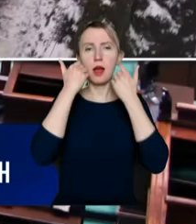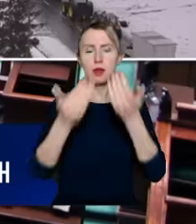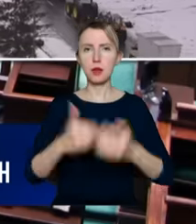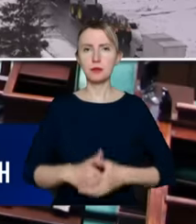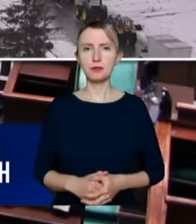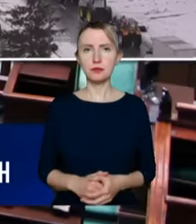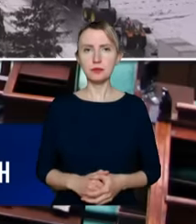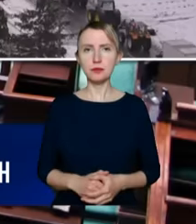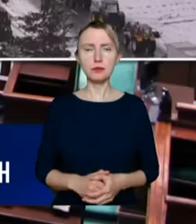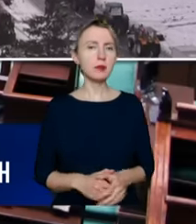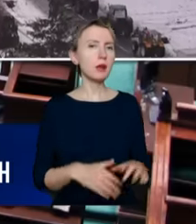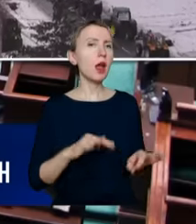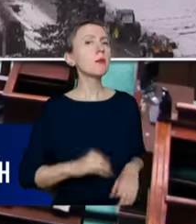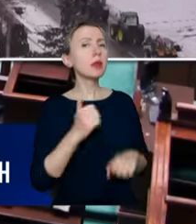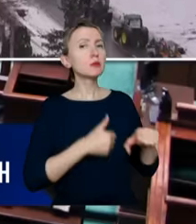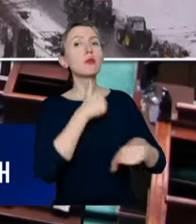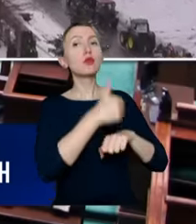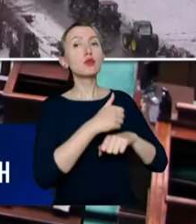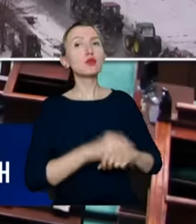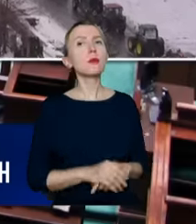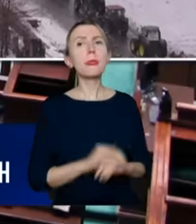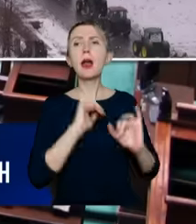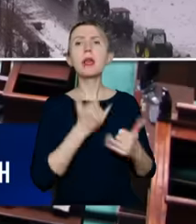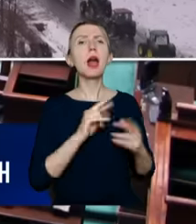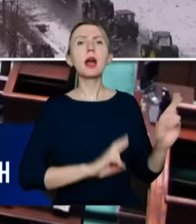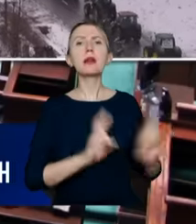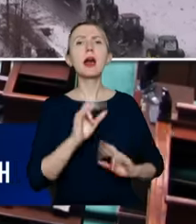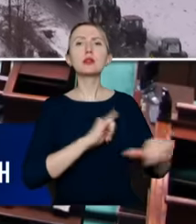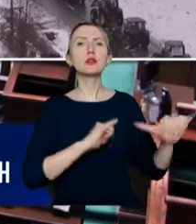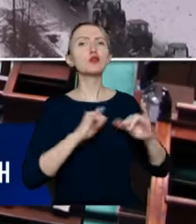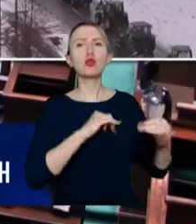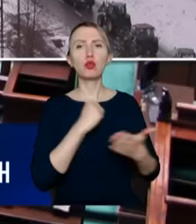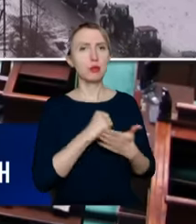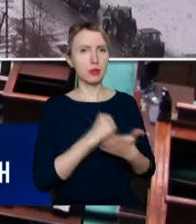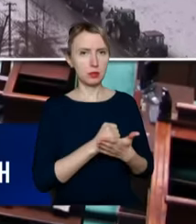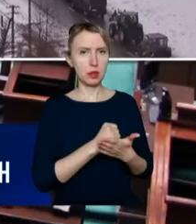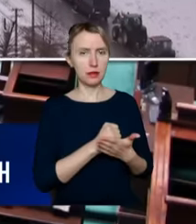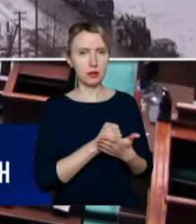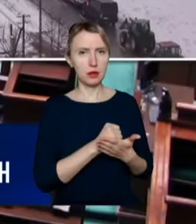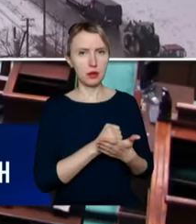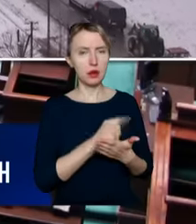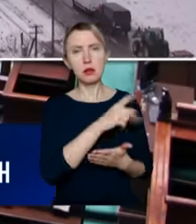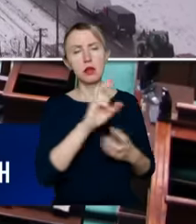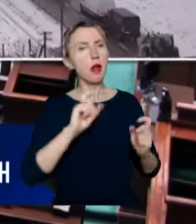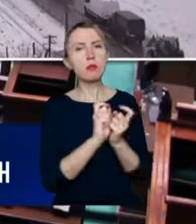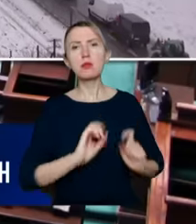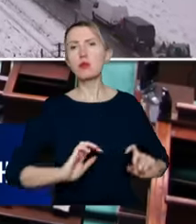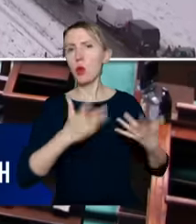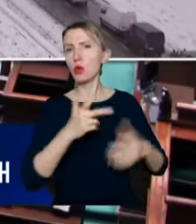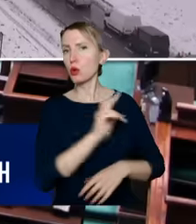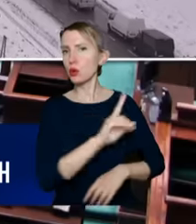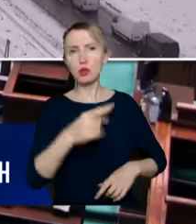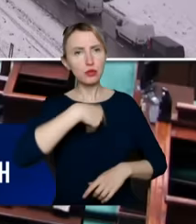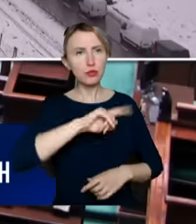Panie Przewodniczący, czy jaka jest reakcja rządów tej na Wasz protest? Czy ktoś się z Wami